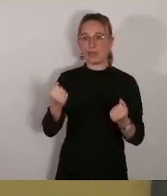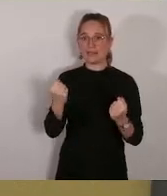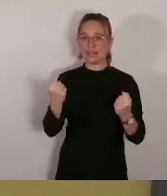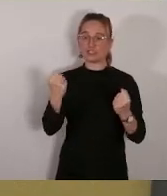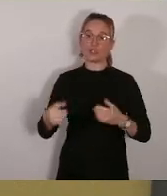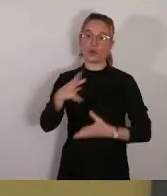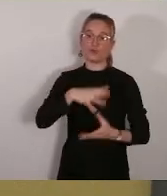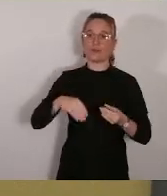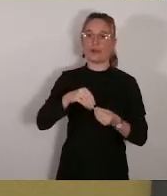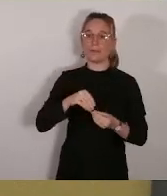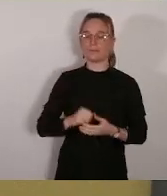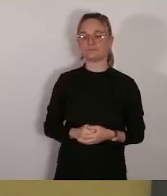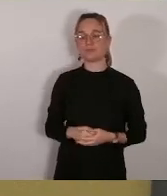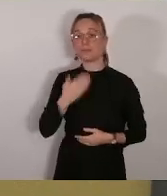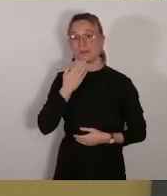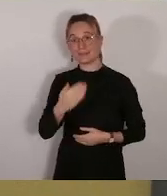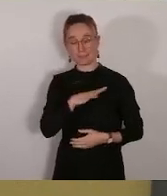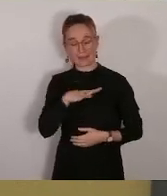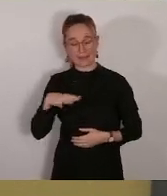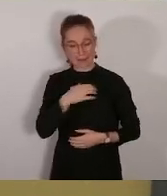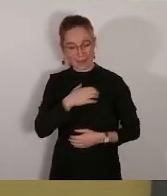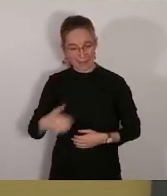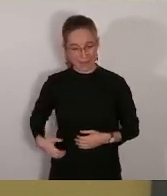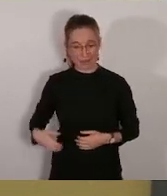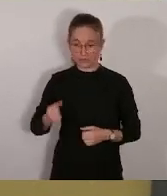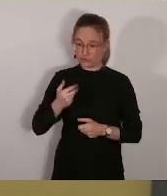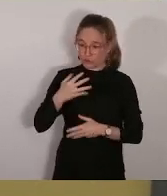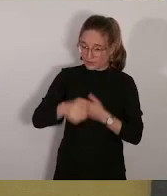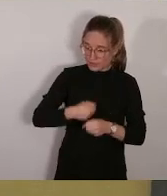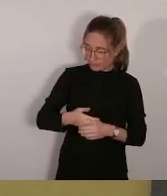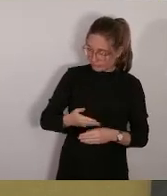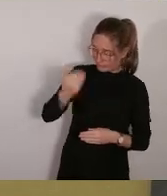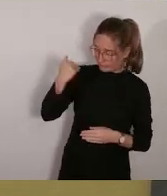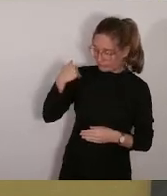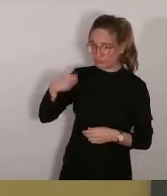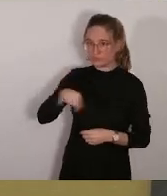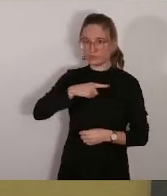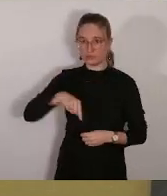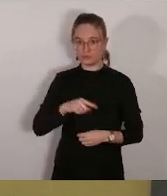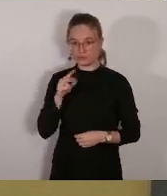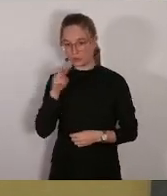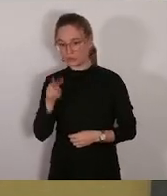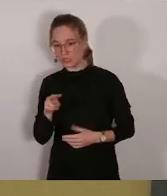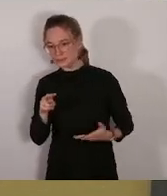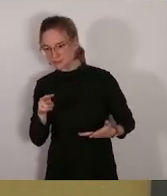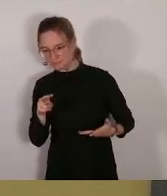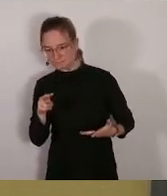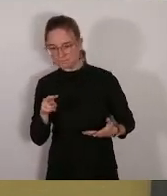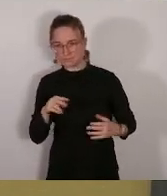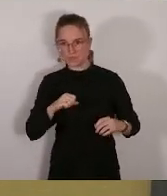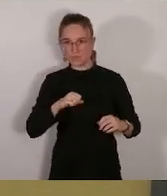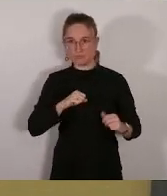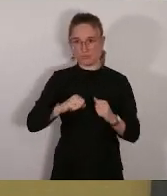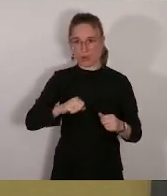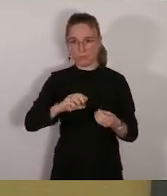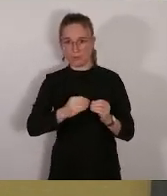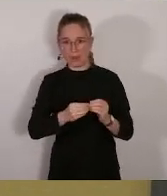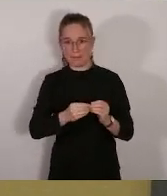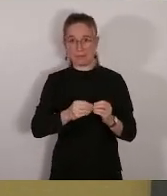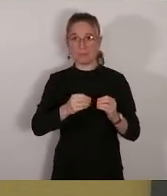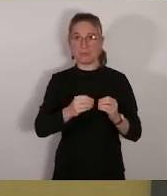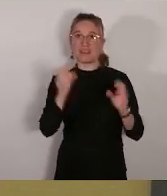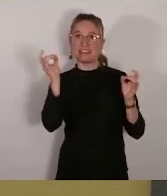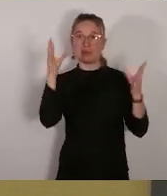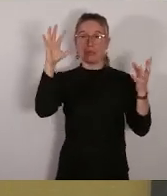nous assistons depuis quelques années à une accélération des bouleversements climatiques. Et face à cette urgence, nous